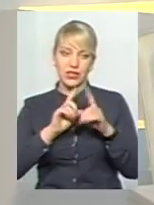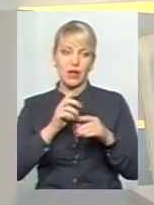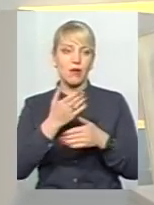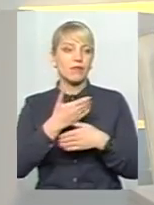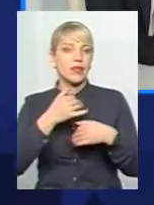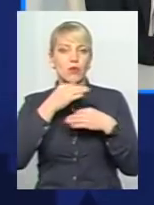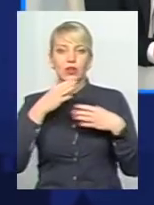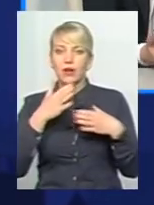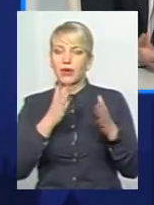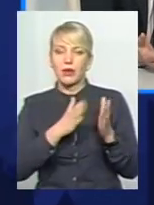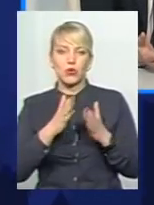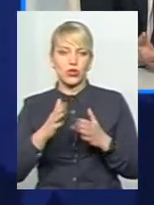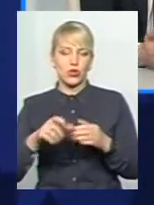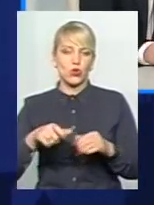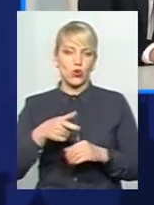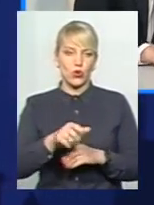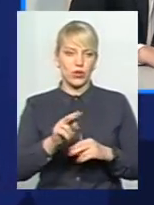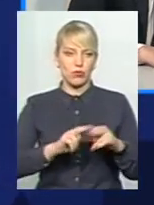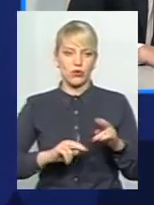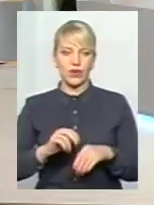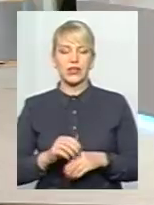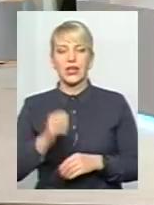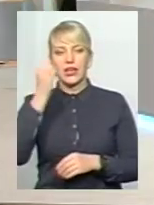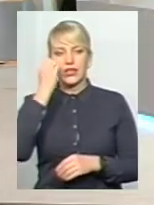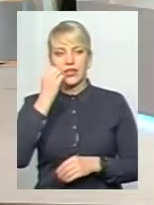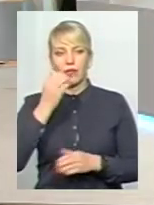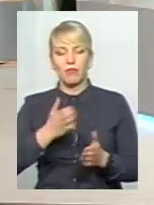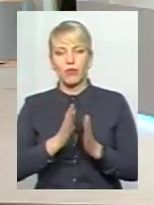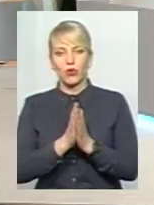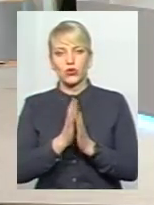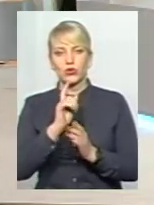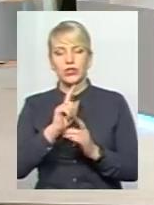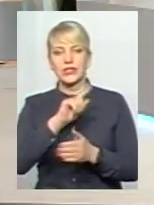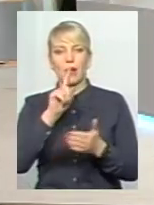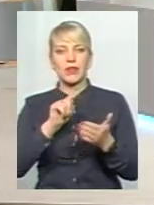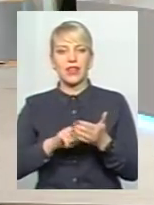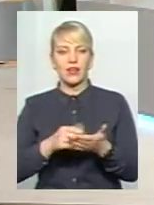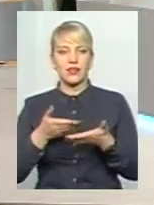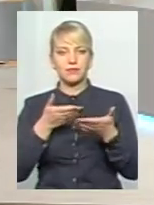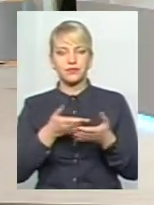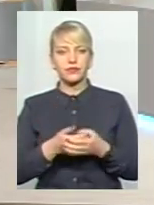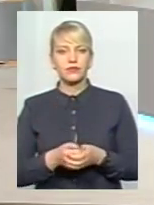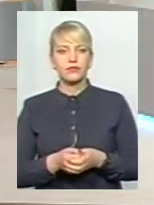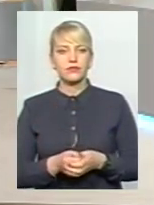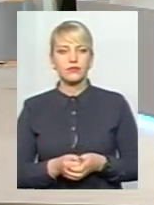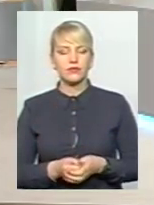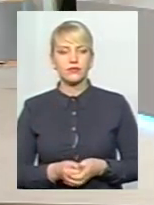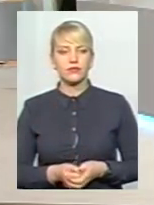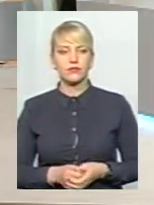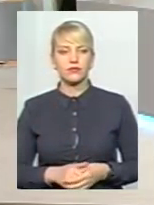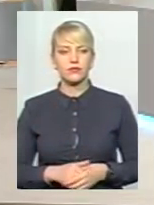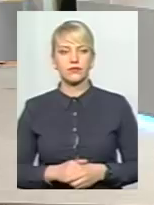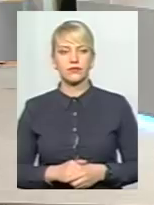не могли б ремонтувати дороги і будувати. Дякую. Прошу, Тетяно, дуже коротеньке запитання. Проблема парку місць у місті.